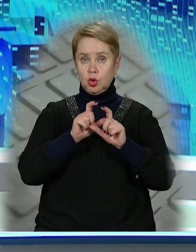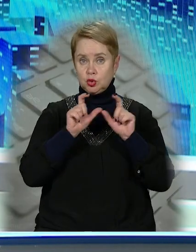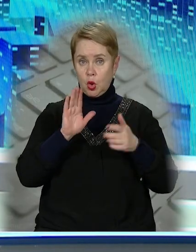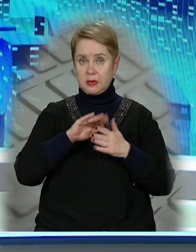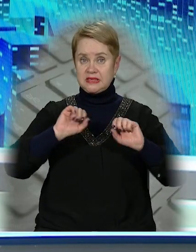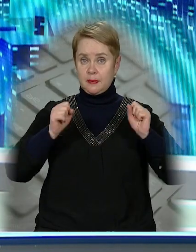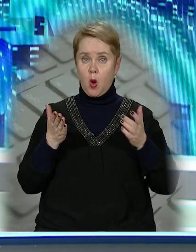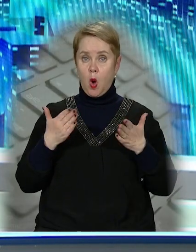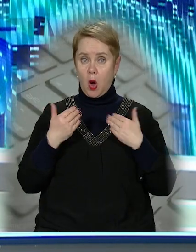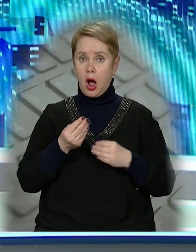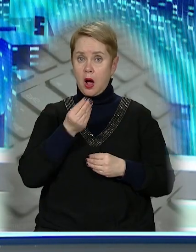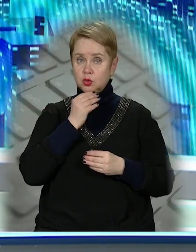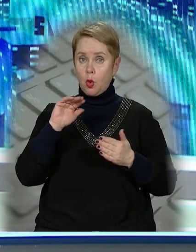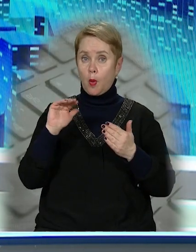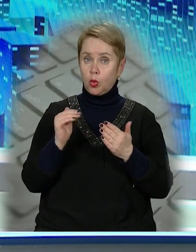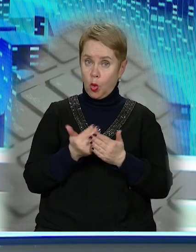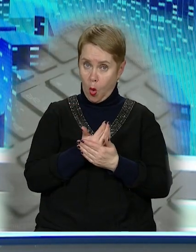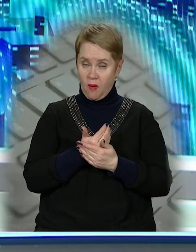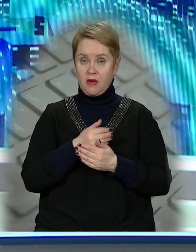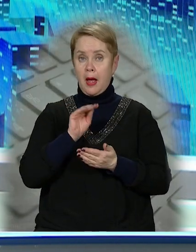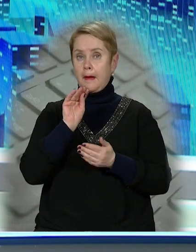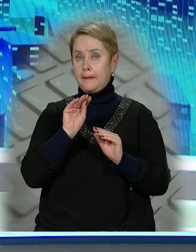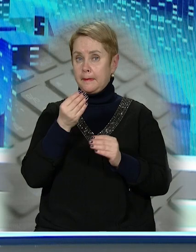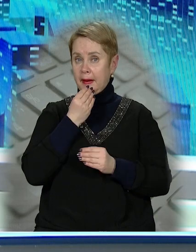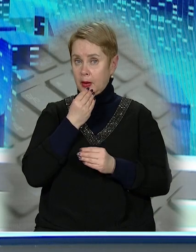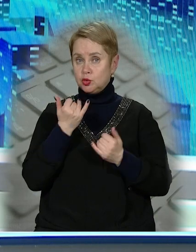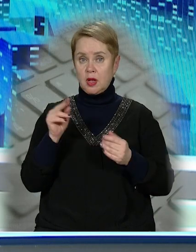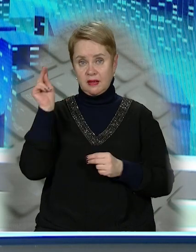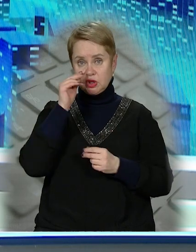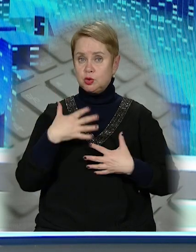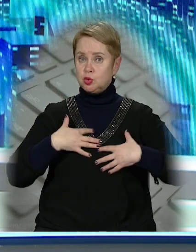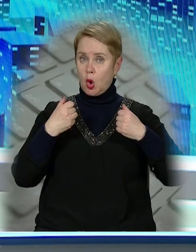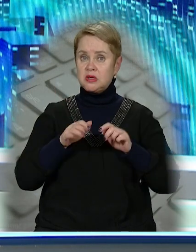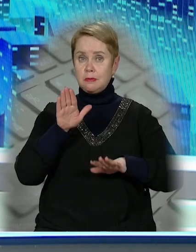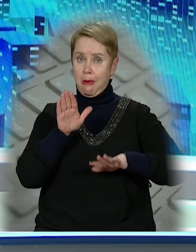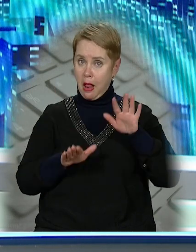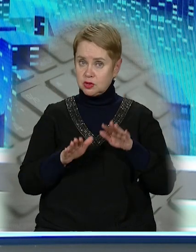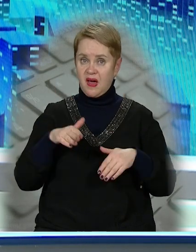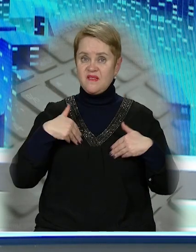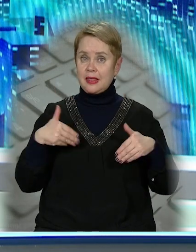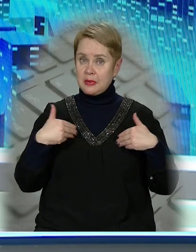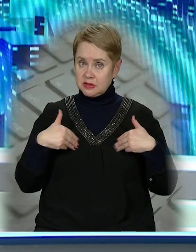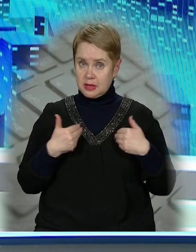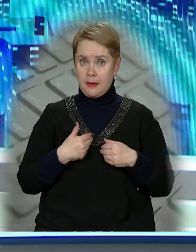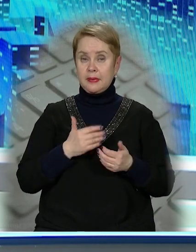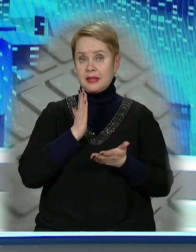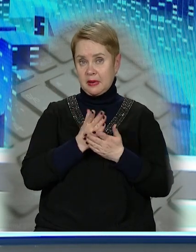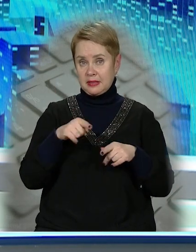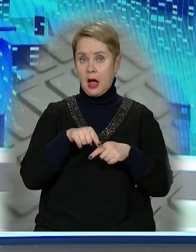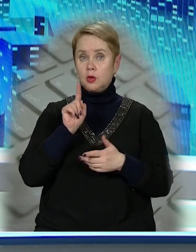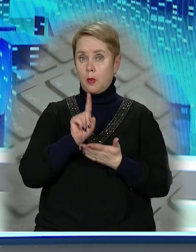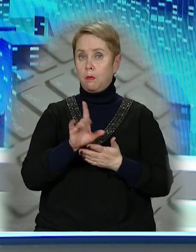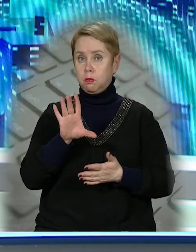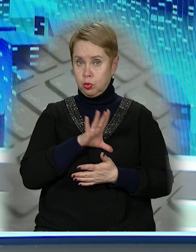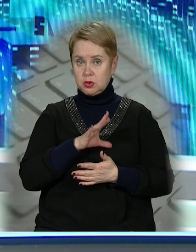Школярі після зимових канікул харчуються по-новому. Меню у навчальних закладах тепер здорове, збалансоване і вітамінізоване. Принаймні, так